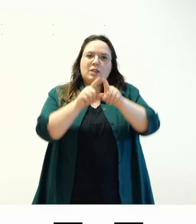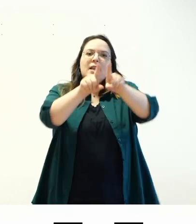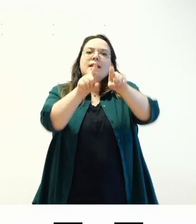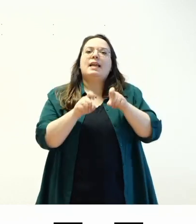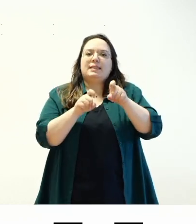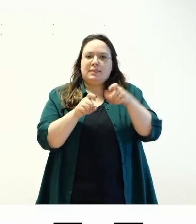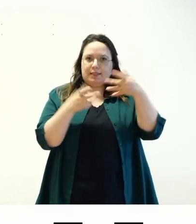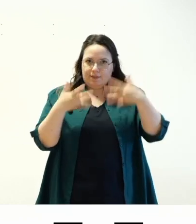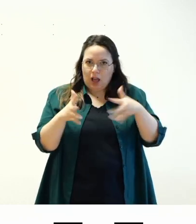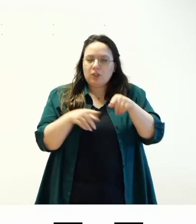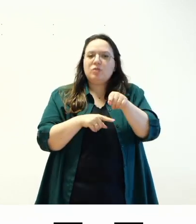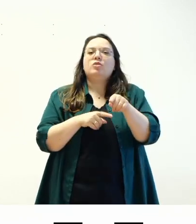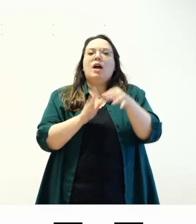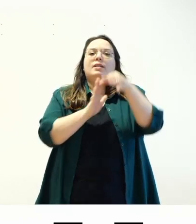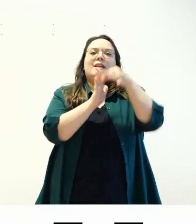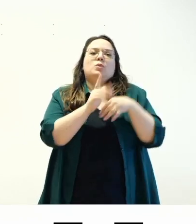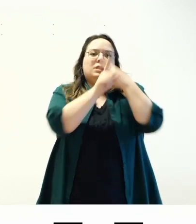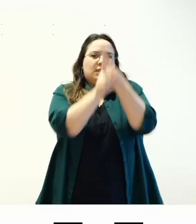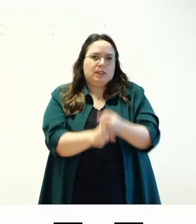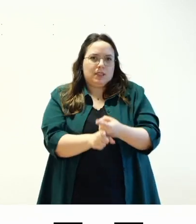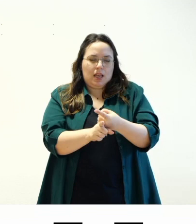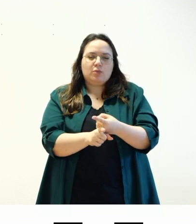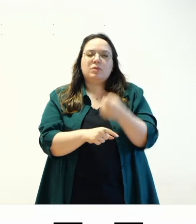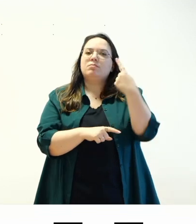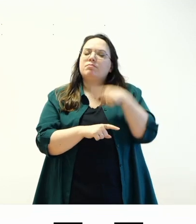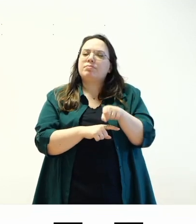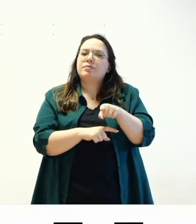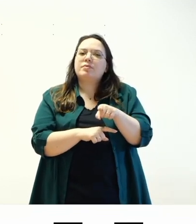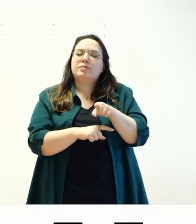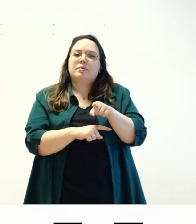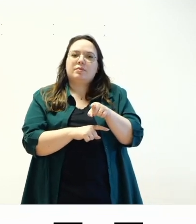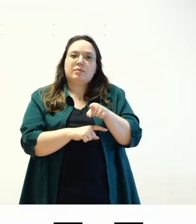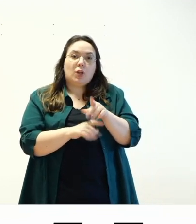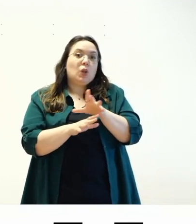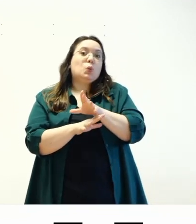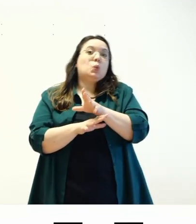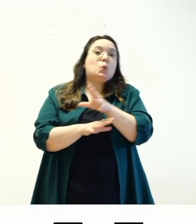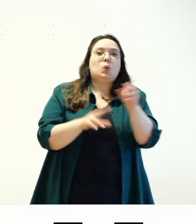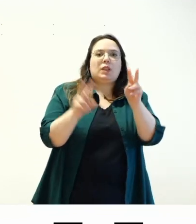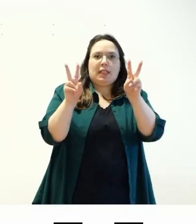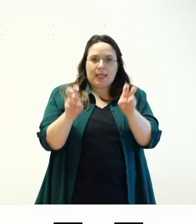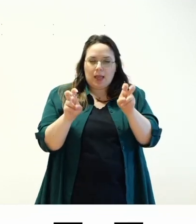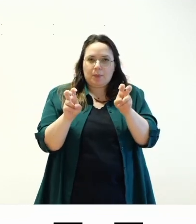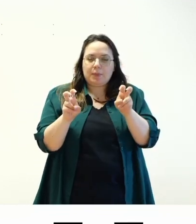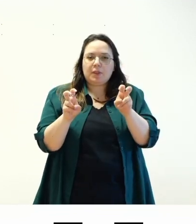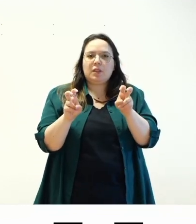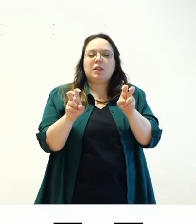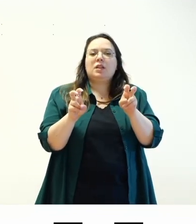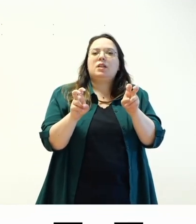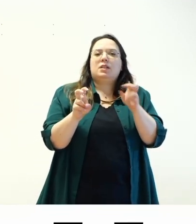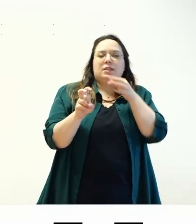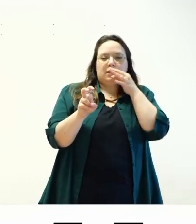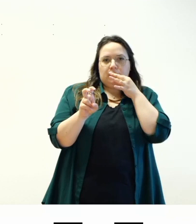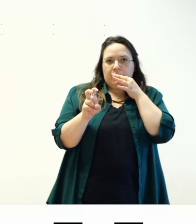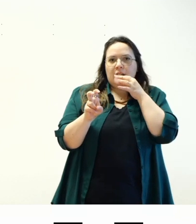di requisiti tra questi requisiti tutti i temi tutti i temi quindi non soltanto quei